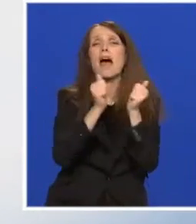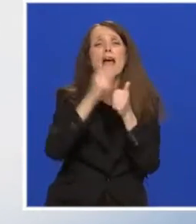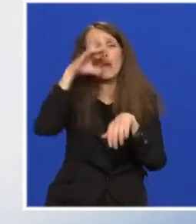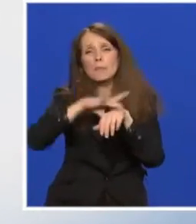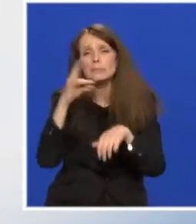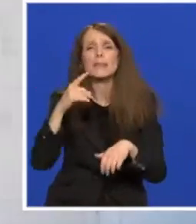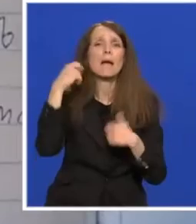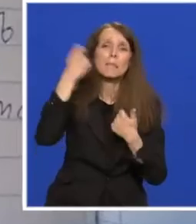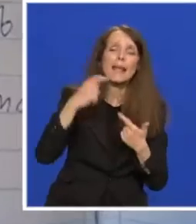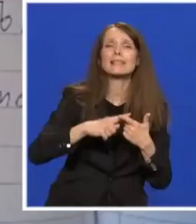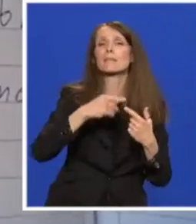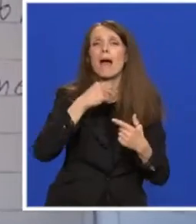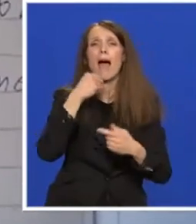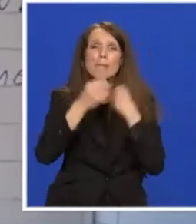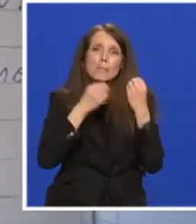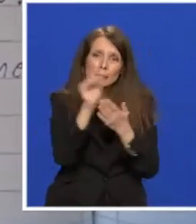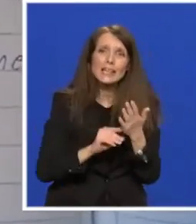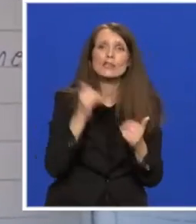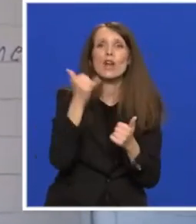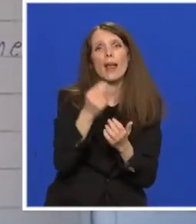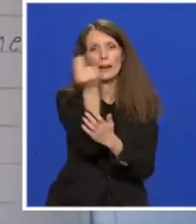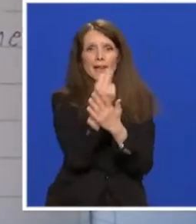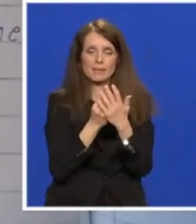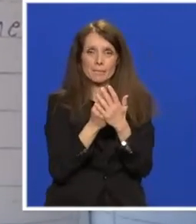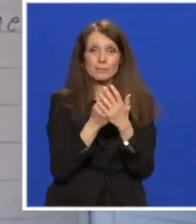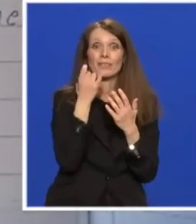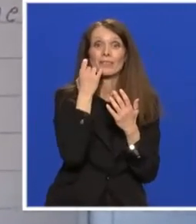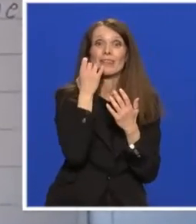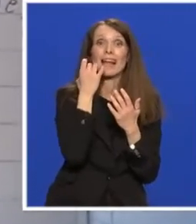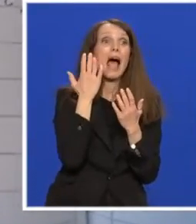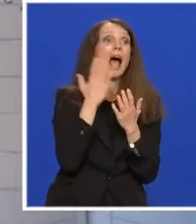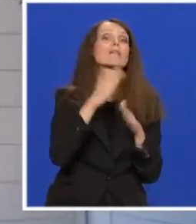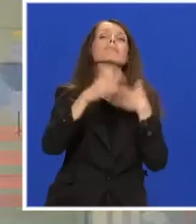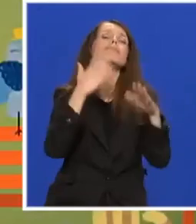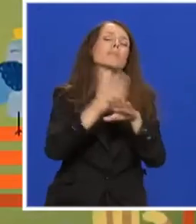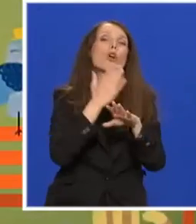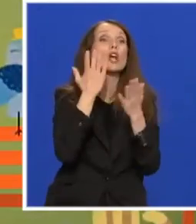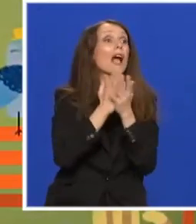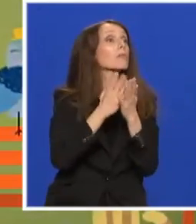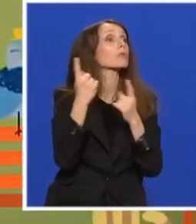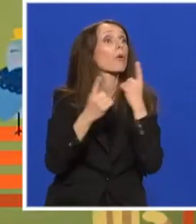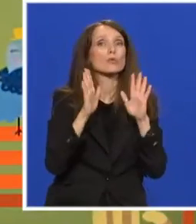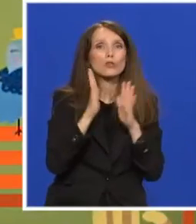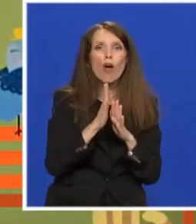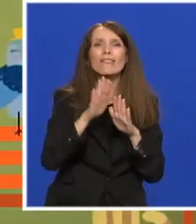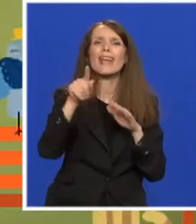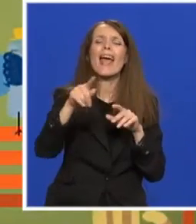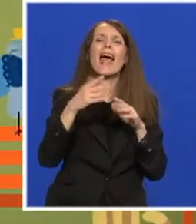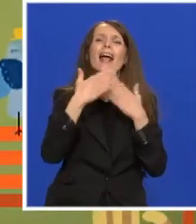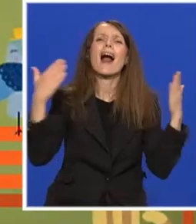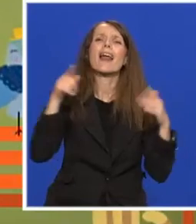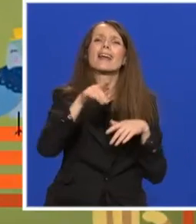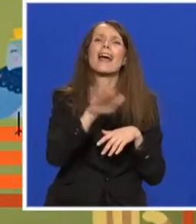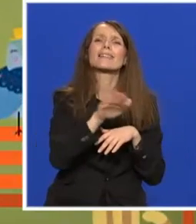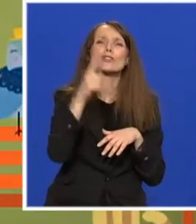priču, ili opet neke likovne rade. Kada se za to steknu uslovi u Galeriji Deče kulturnog centra, bit će priređena izložba i druženje